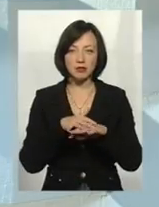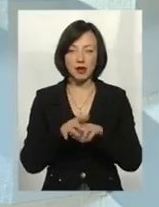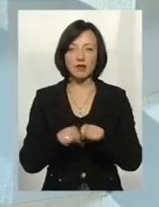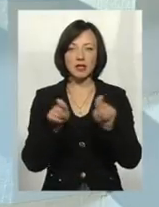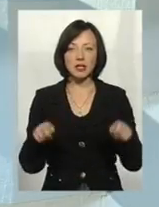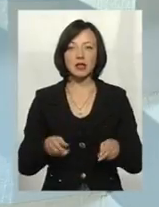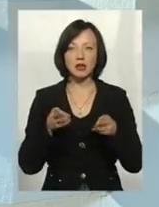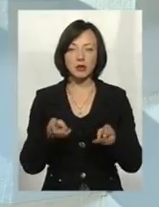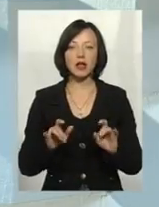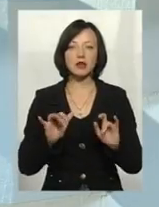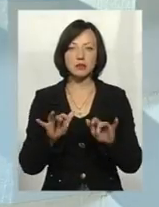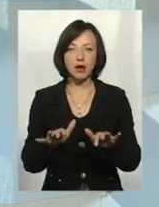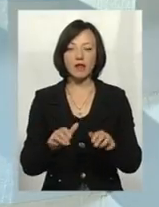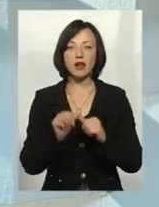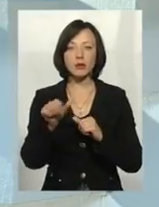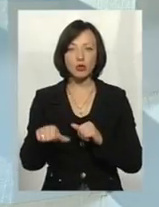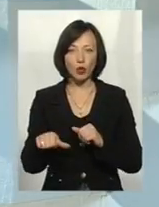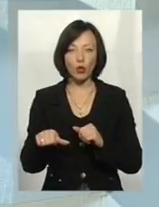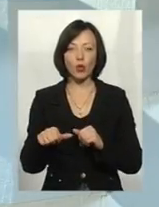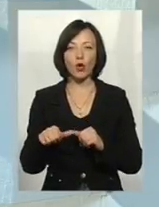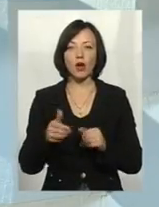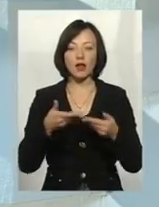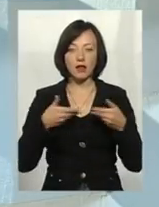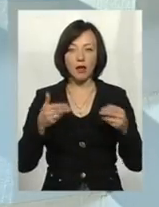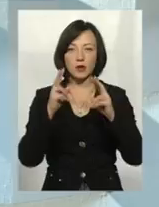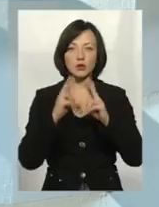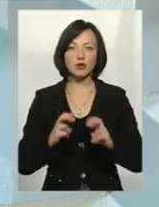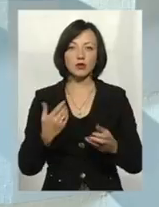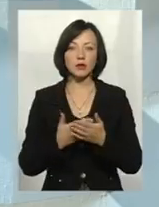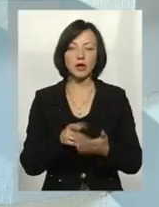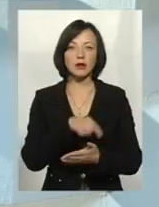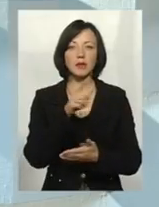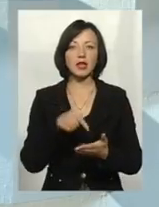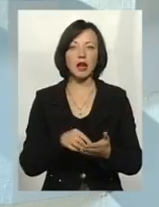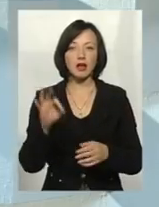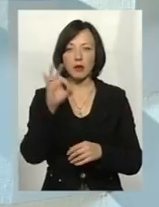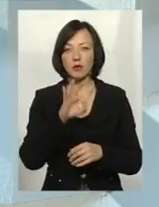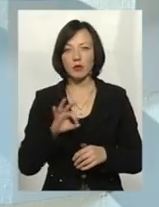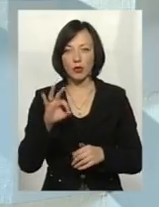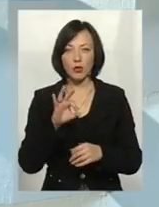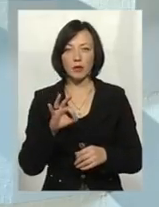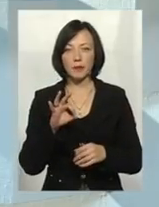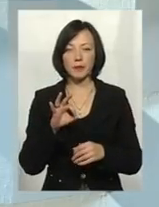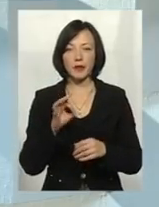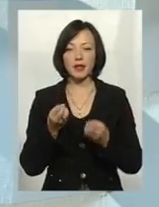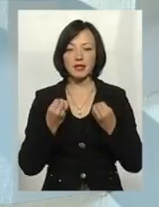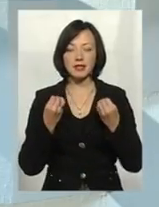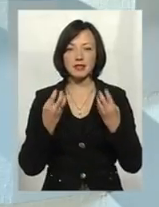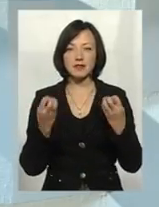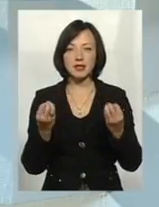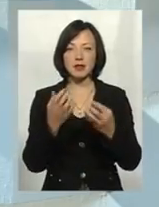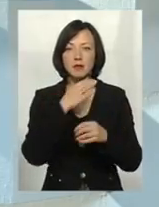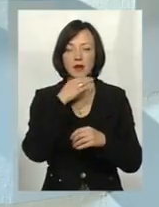кримінальна справа. Крім того, нами досліджувалось, наприклад, питання щодо цвітіння, дуже великого